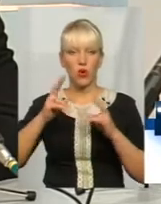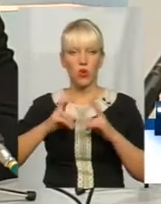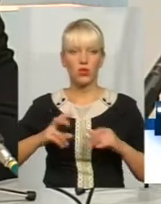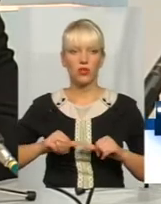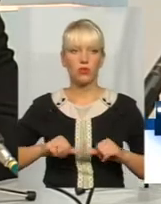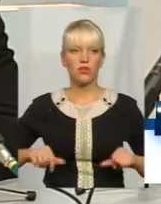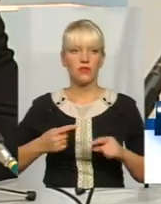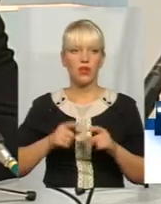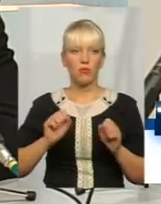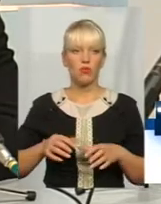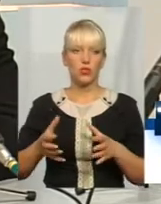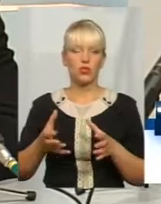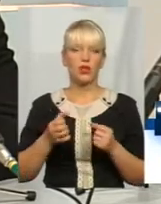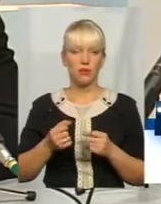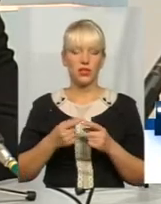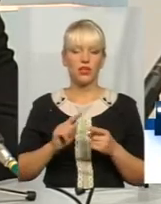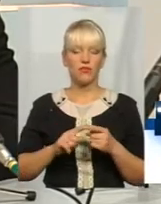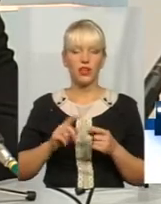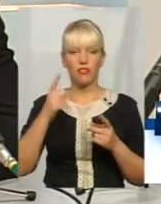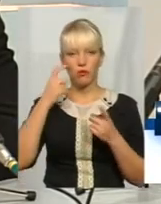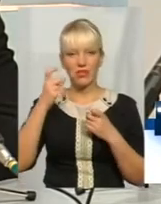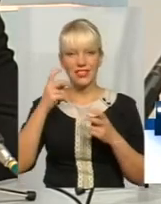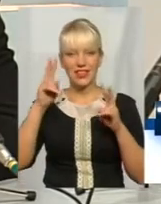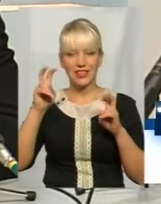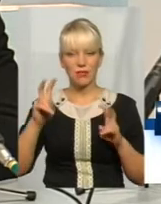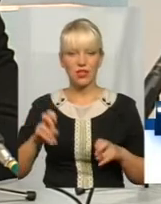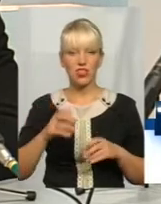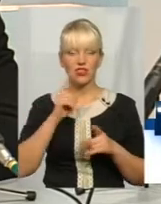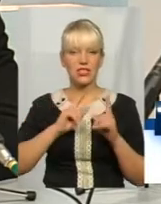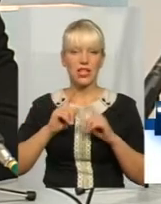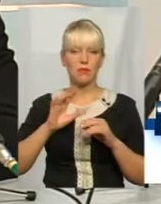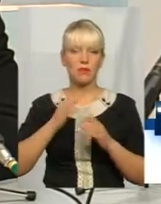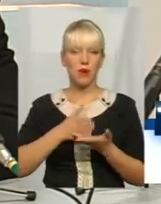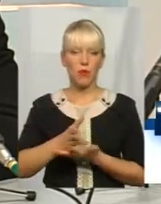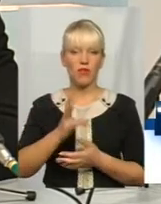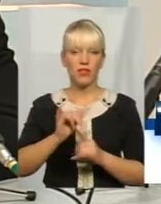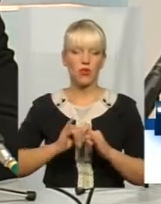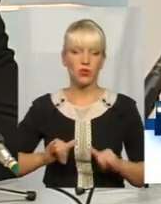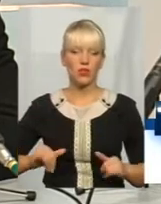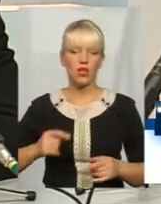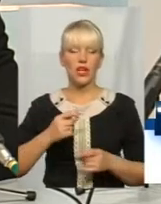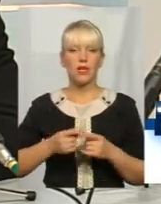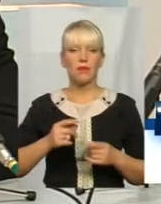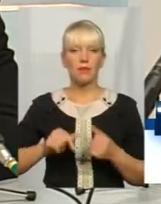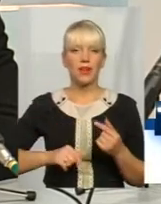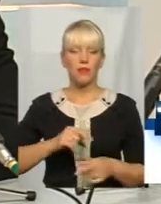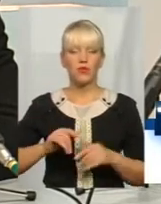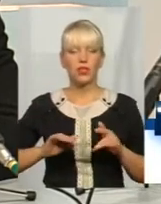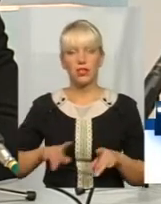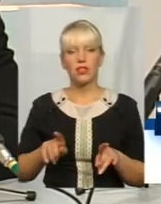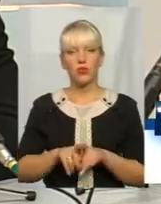участь в інформаційних тематичних семінарах, спрямованих на розвиток підприємницької діяльності. Також вона може пройти